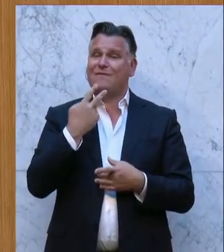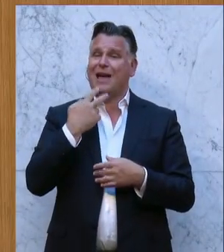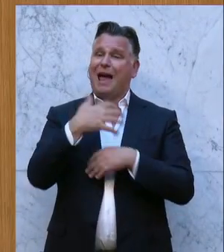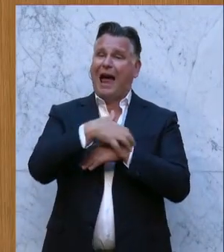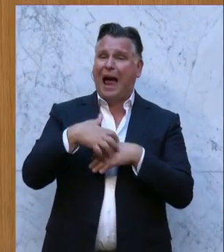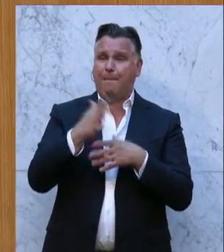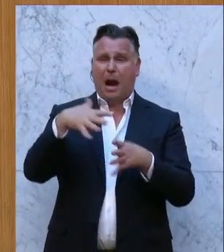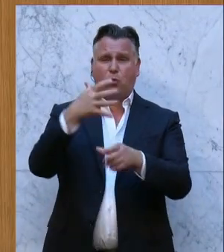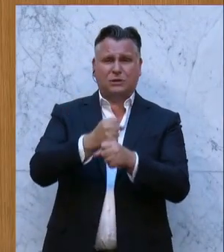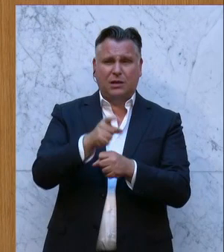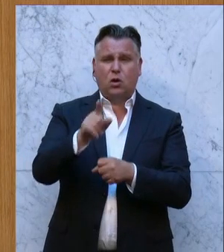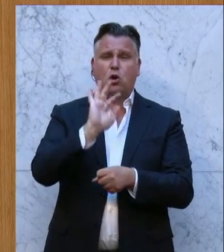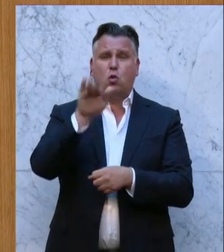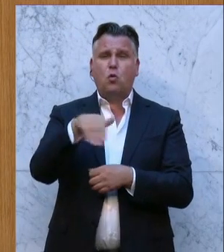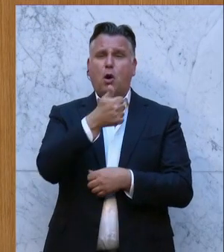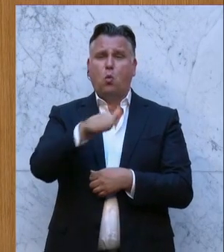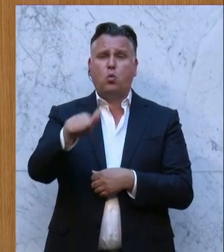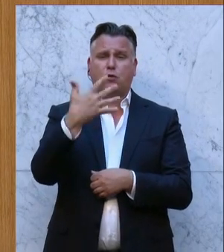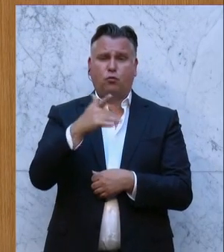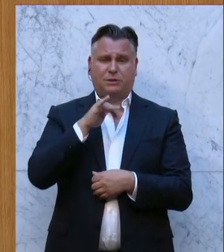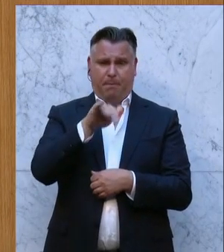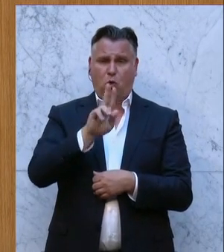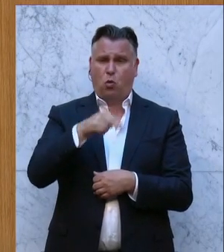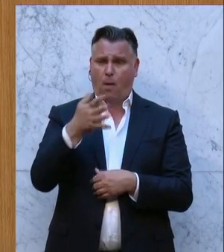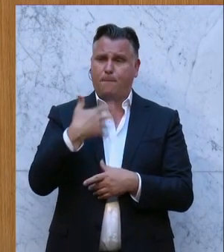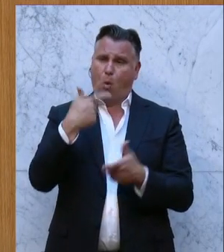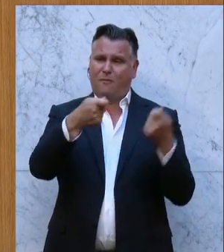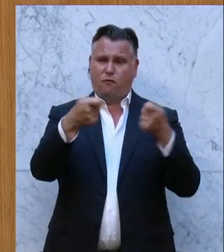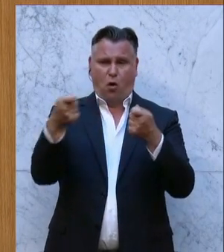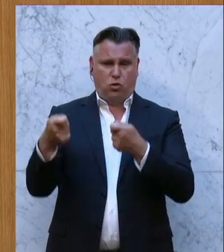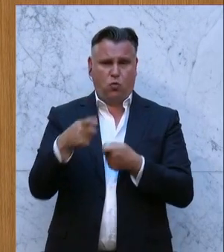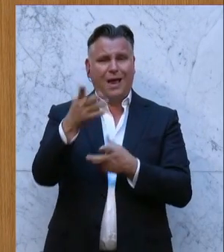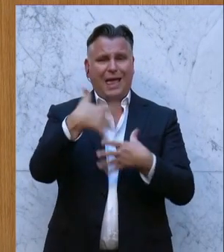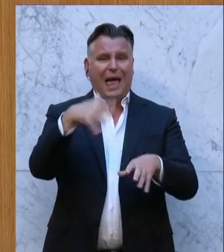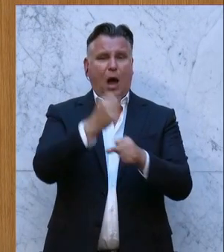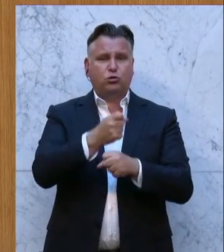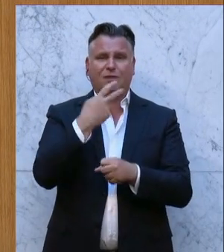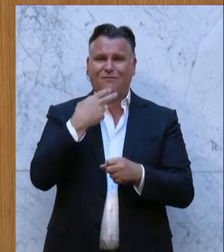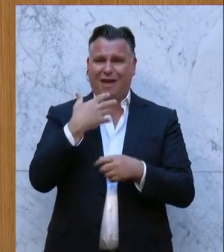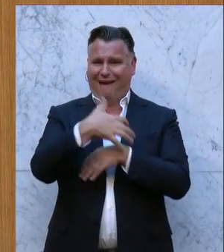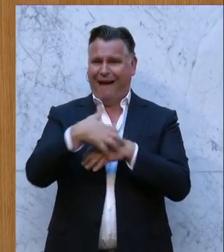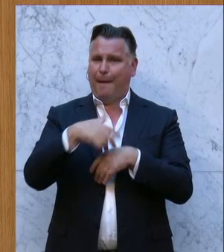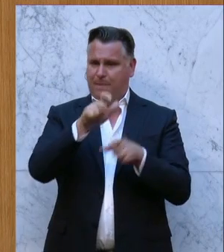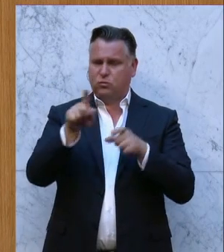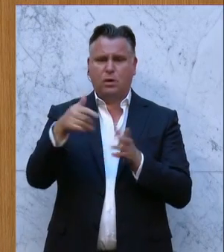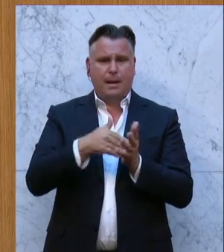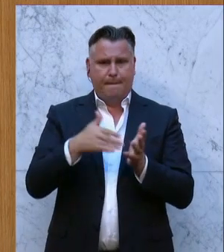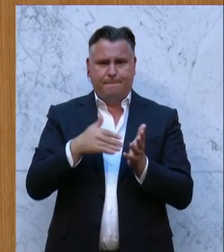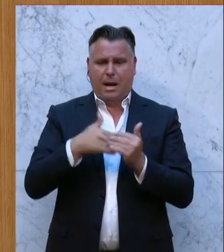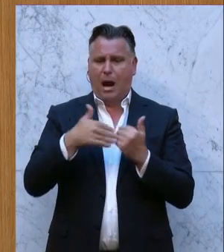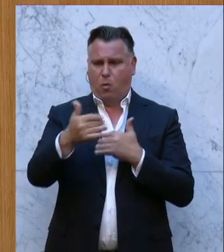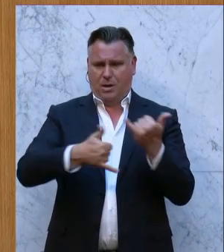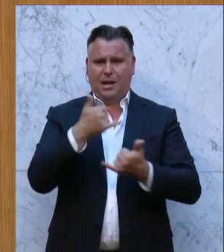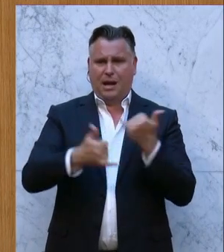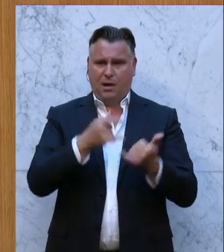mit über 150 Millionen Euro Förderung, die diese Haushalte dringend in den nächsten Jahren brauchen, um ihr